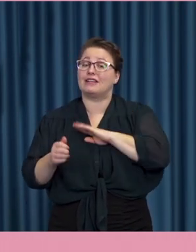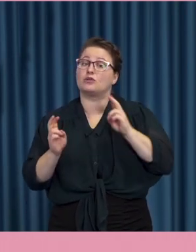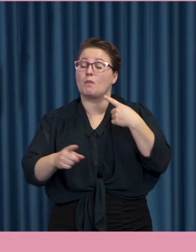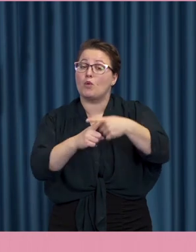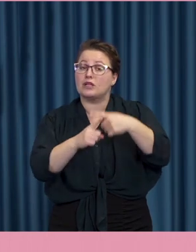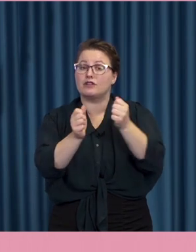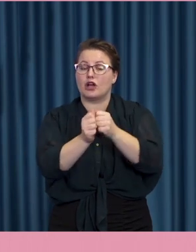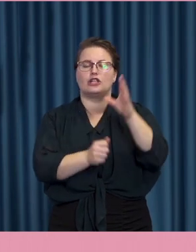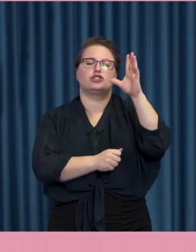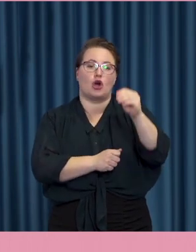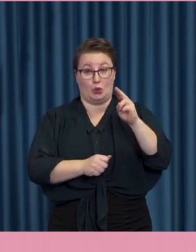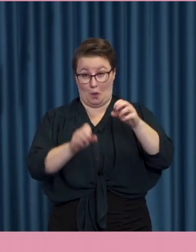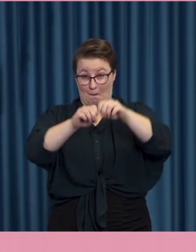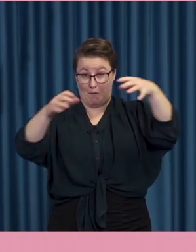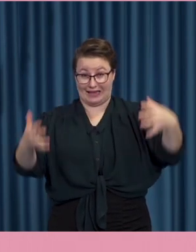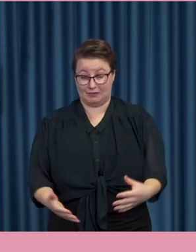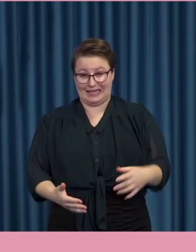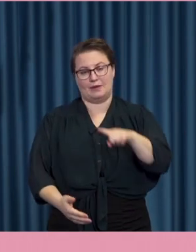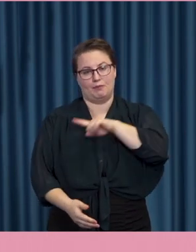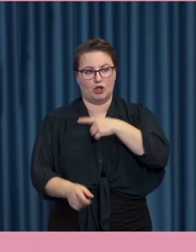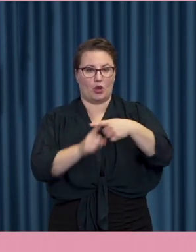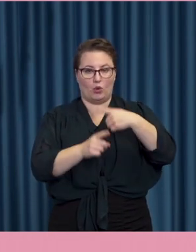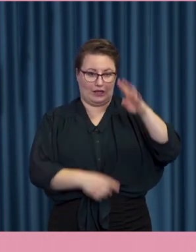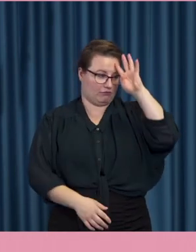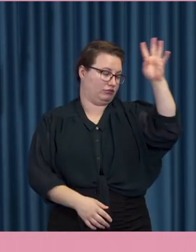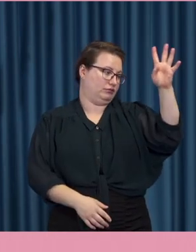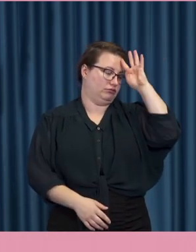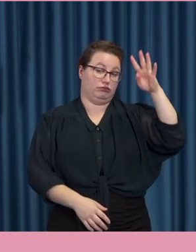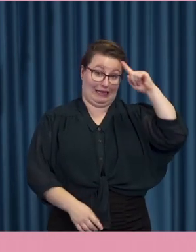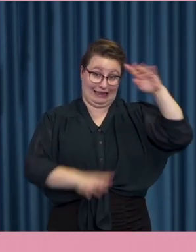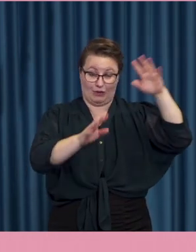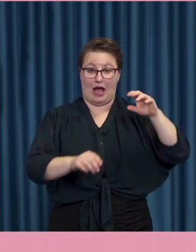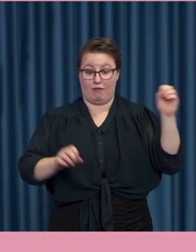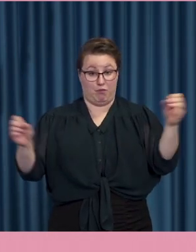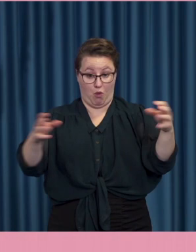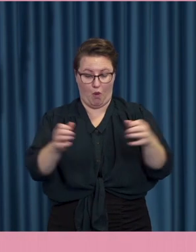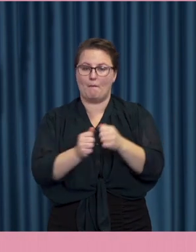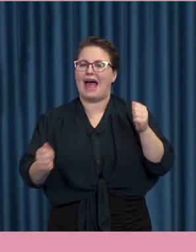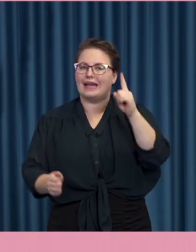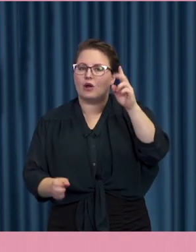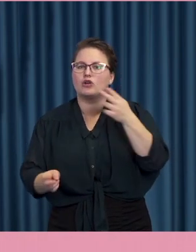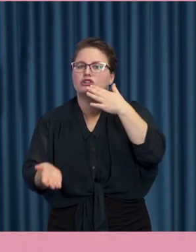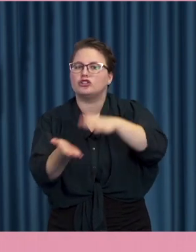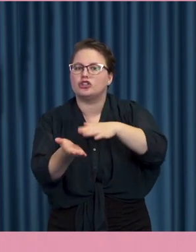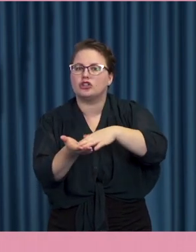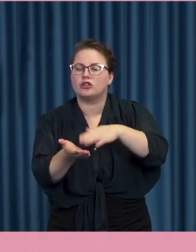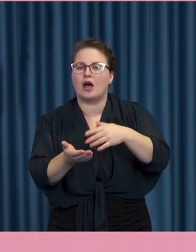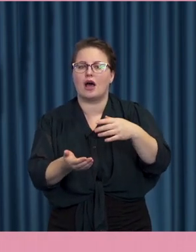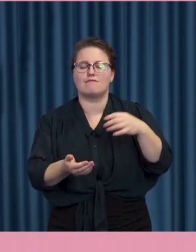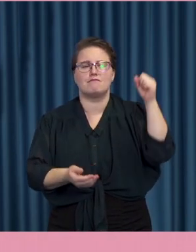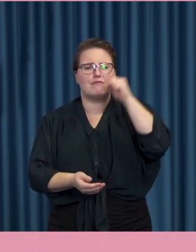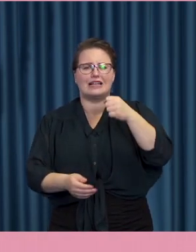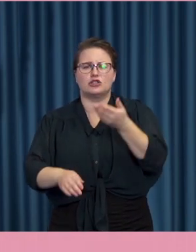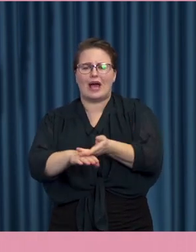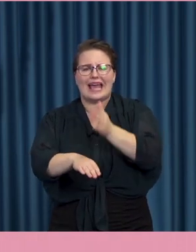konspirationsteorier och rykter och sånt. Så får vi ju ändå, det tycker jag att vi har haft nytta av här i Sverige, vi får ett inflöde av expertis.